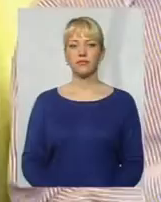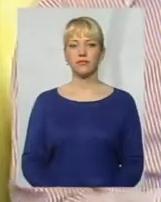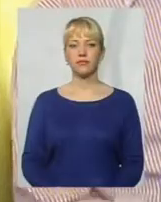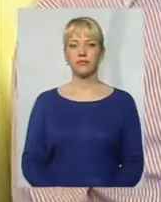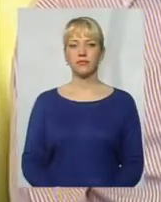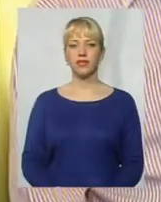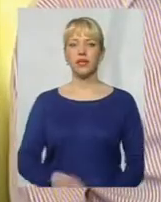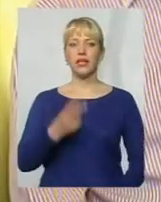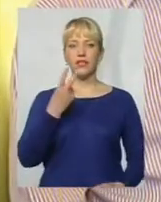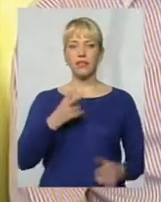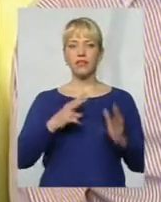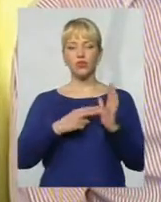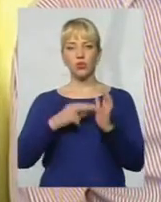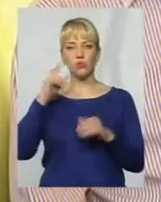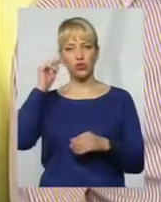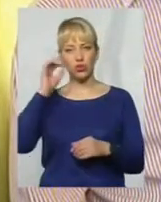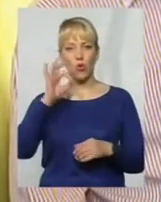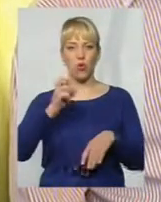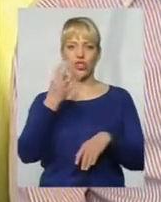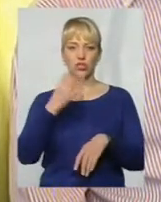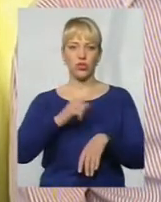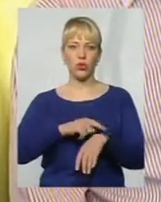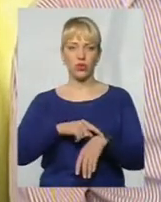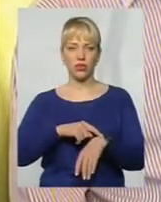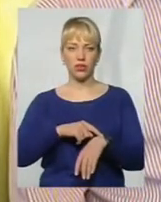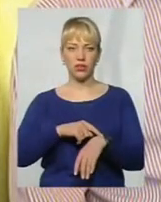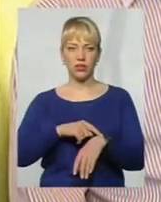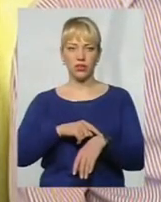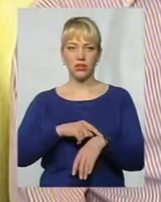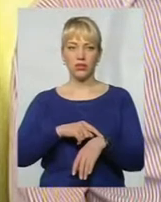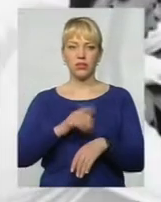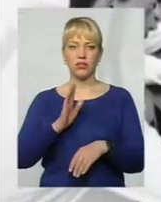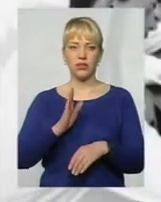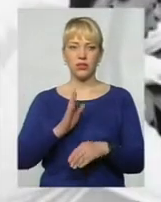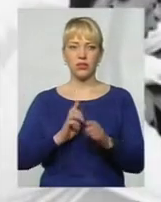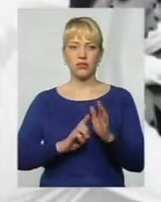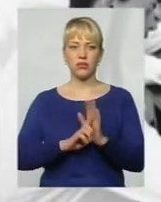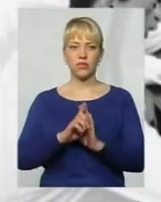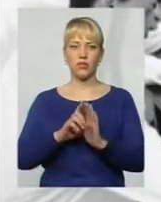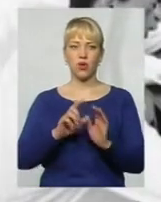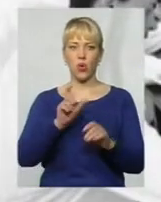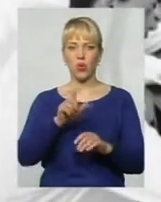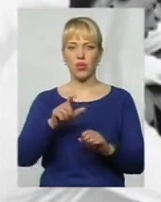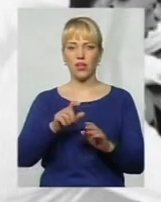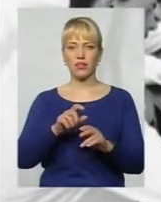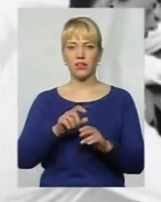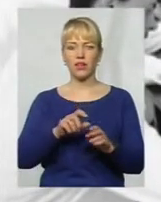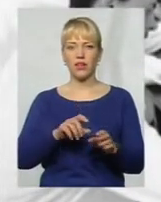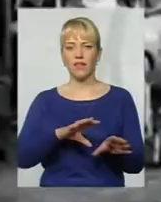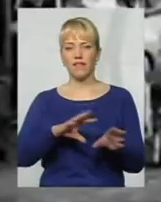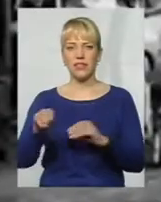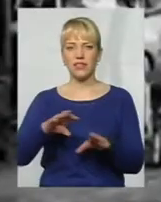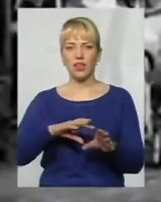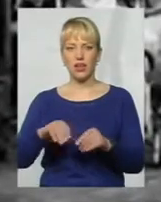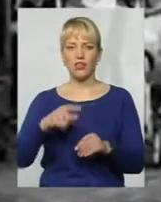27 числа в 14 годин тільки висели людей. Сказали, об'явили по